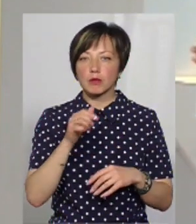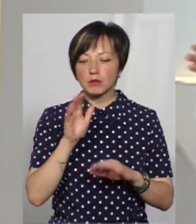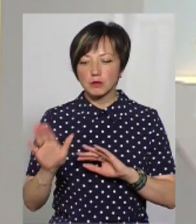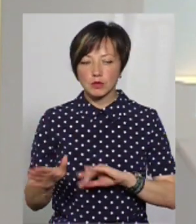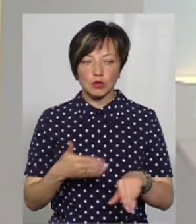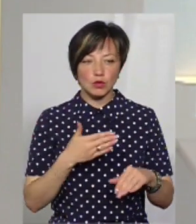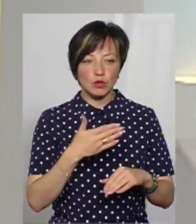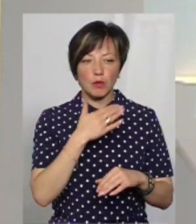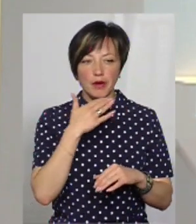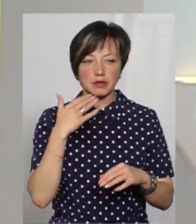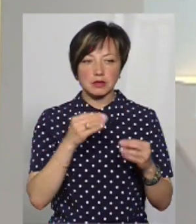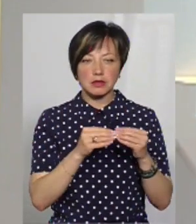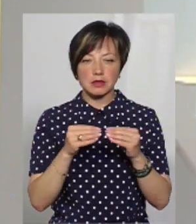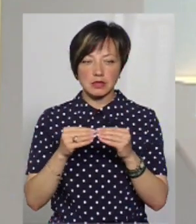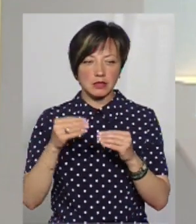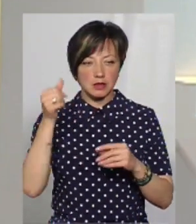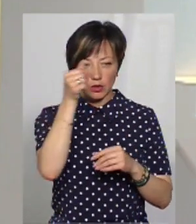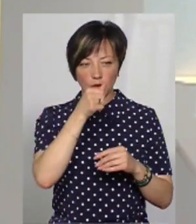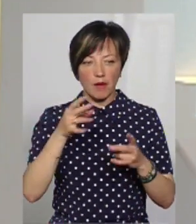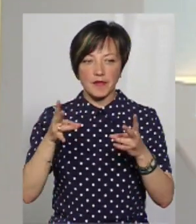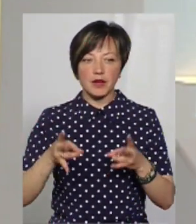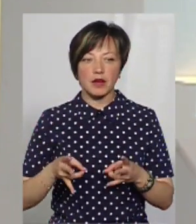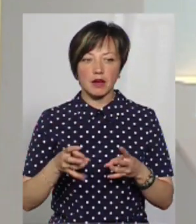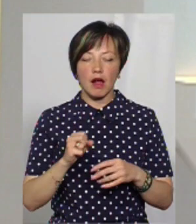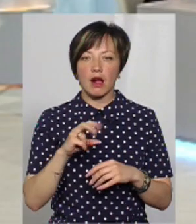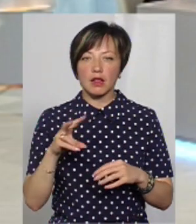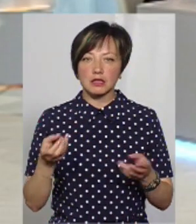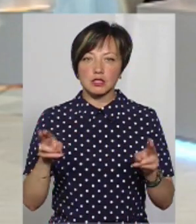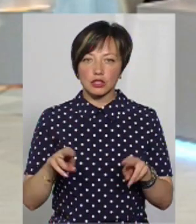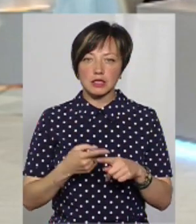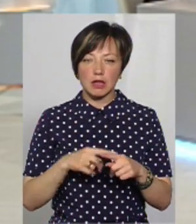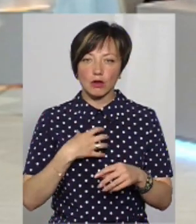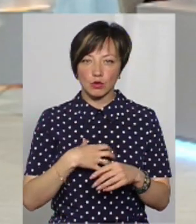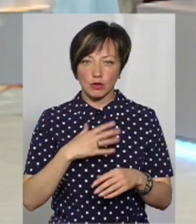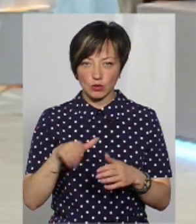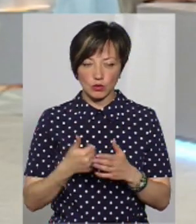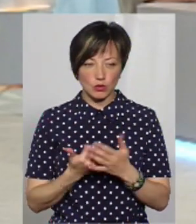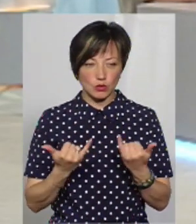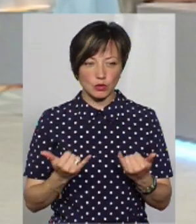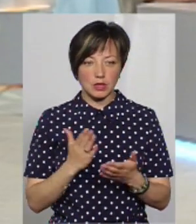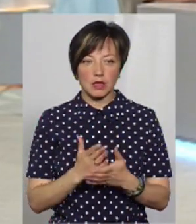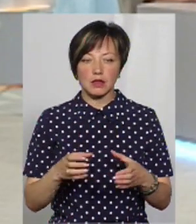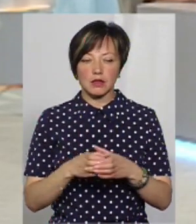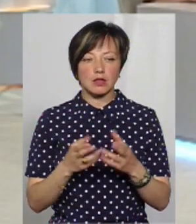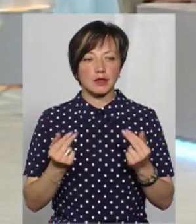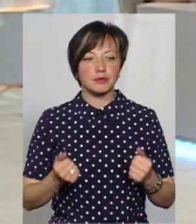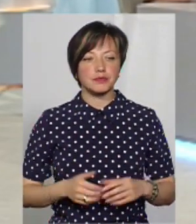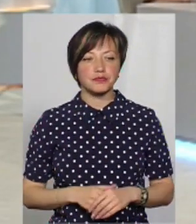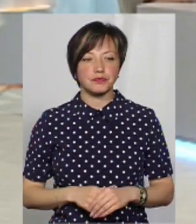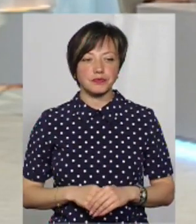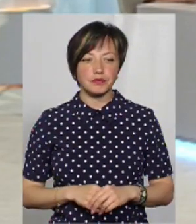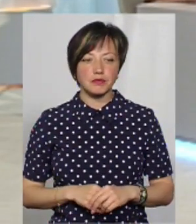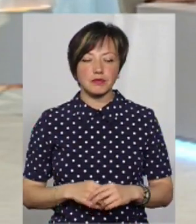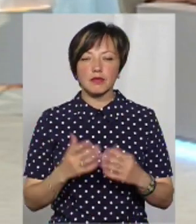минуло вже стільки десятиліть від тої аварії, але залишається це актуальним. Є така категорія? Є, так. А